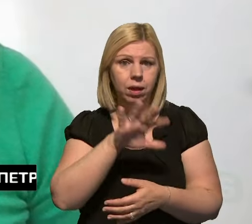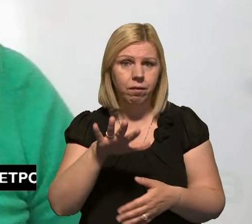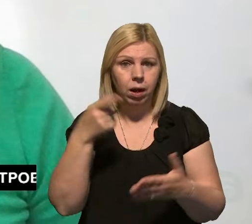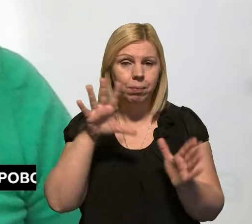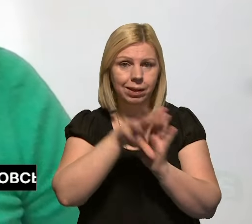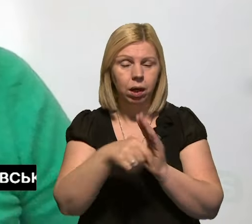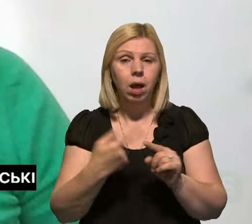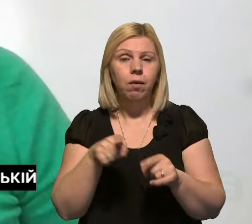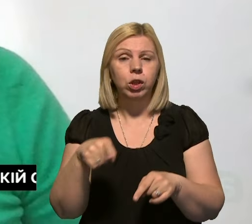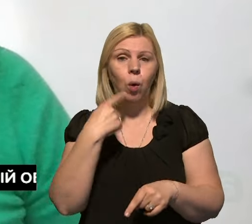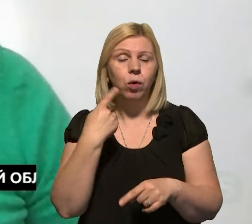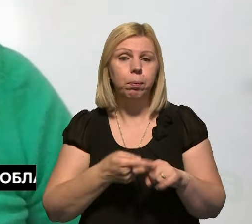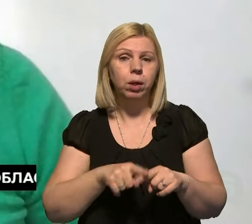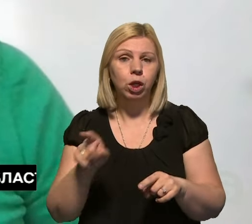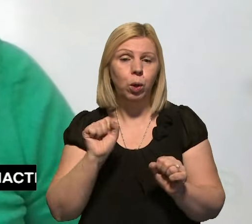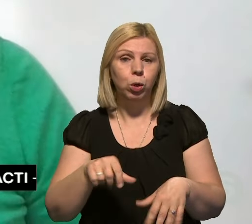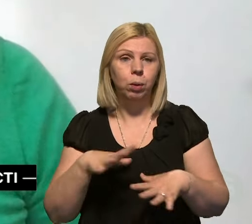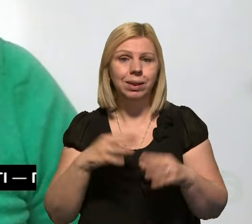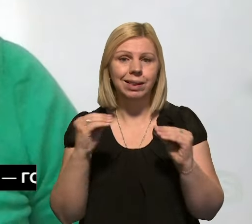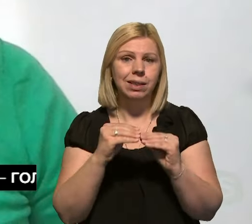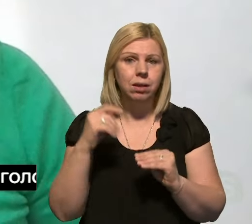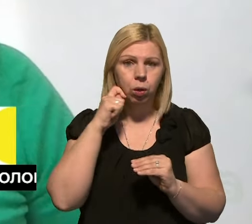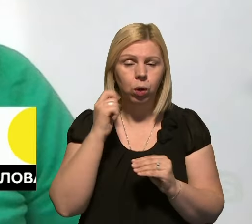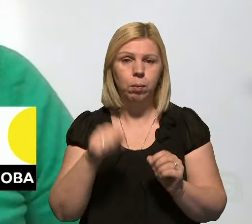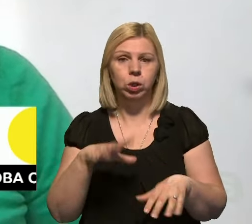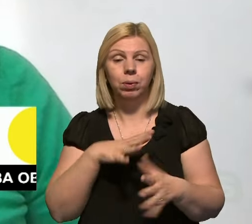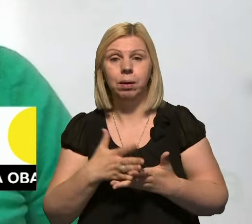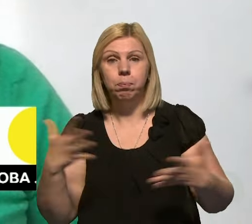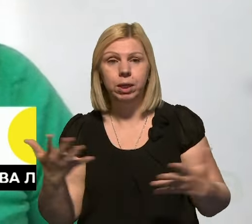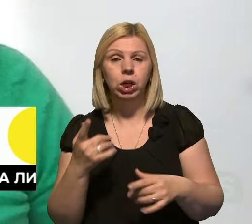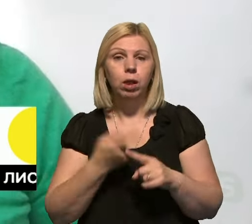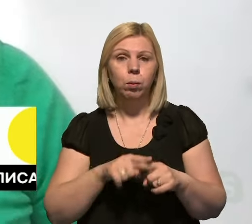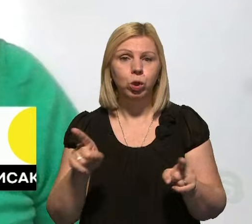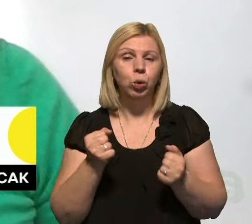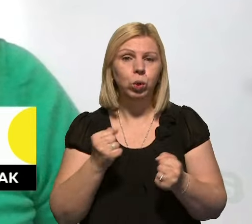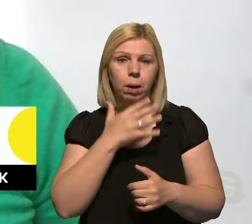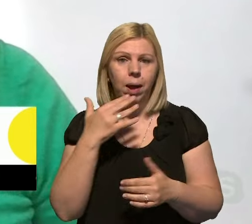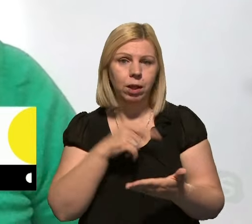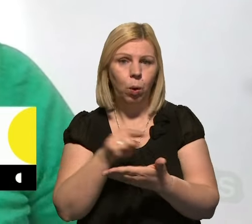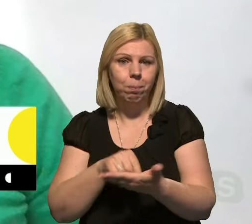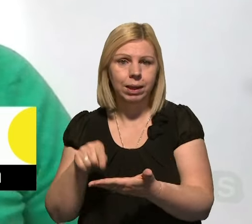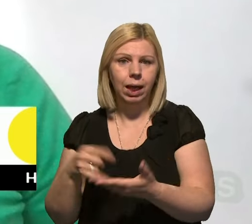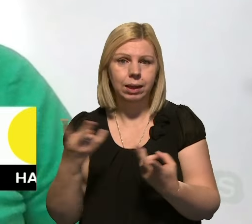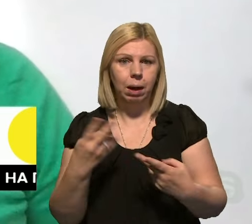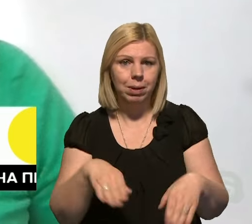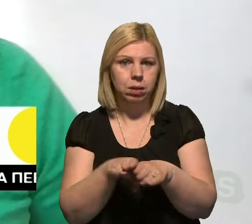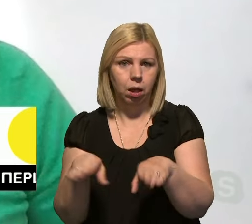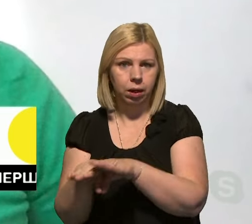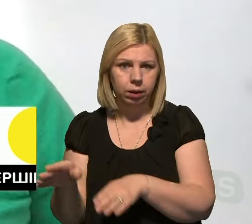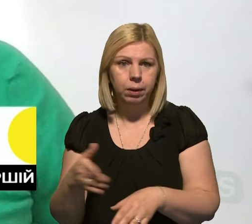інтеграцією, то вони говорять про те, що це може бути 10 років, можливо, і більше, тому що є дуже багато питань, які треба закрити.